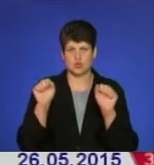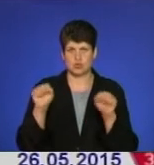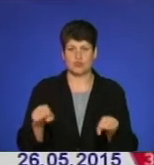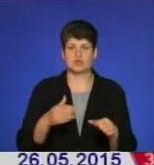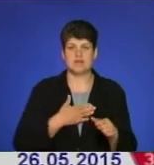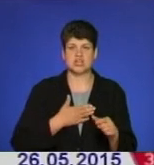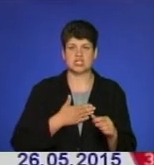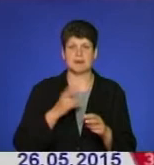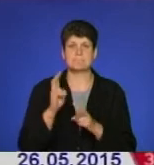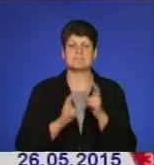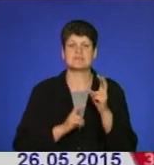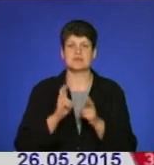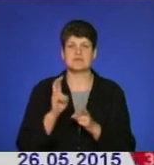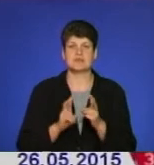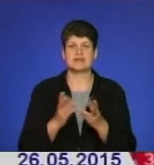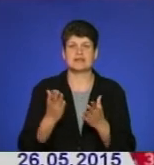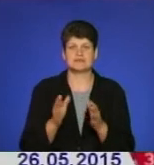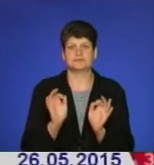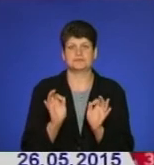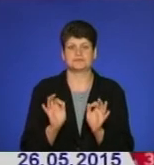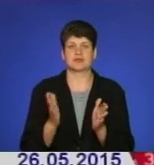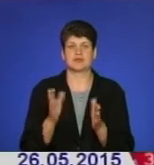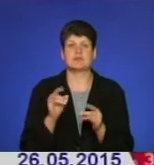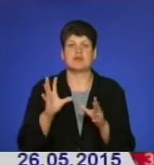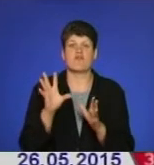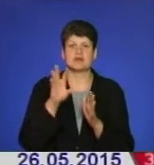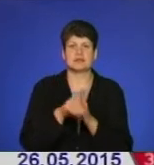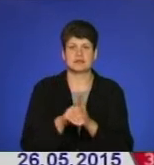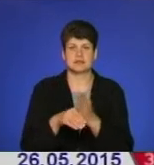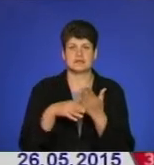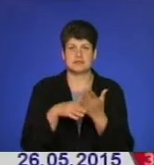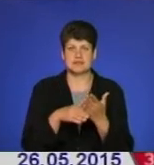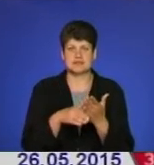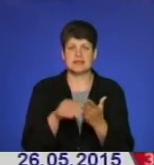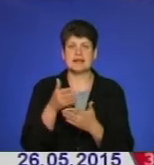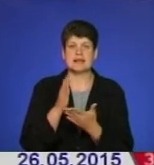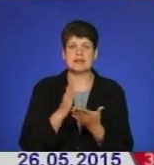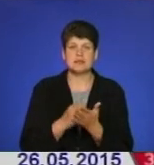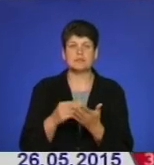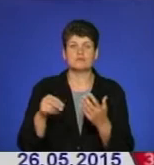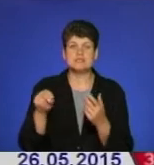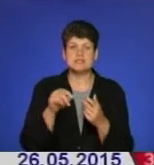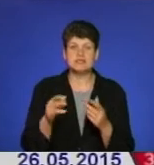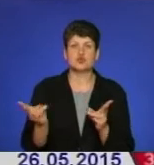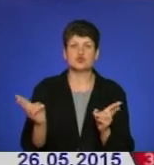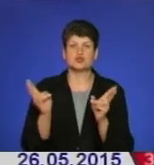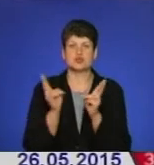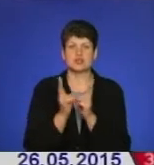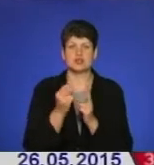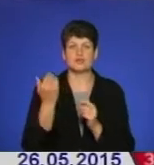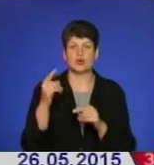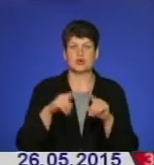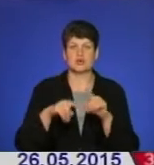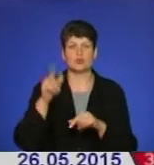наших підприємств, якийсь приятливий клімат для вкладення інвестицій. З хлібом сіллю очільника області зустрічали у його